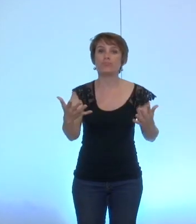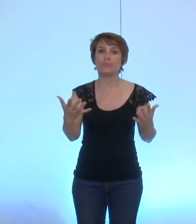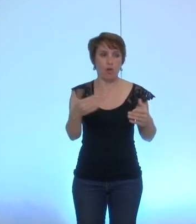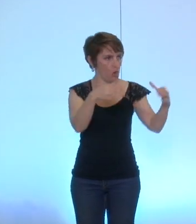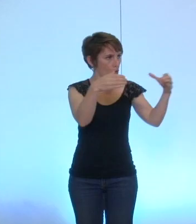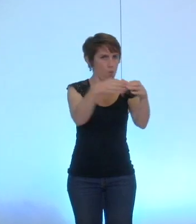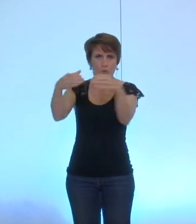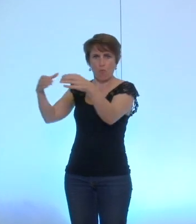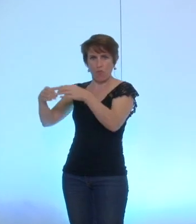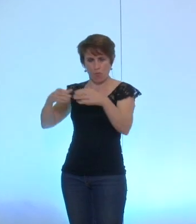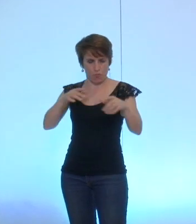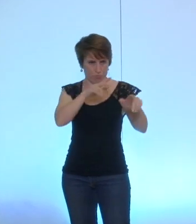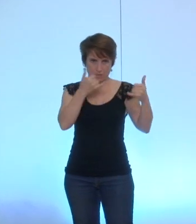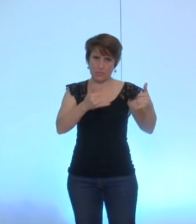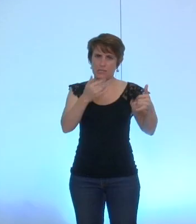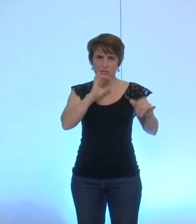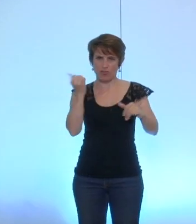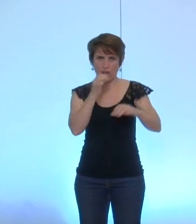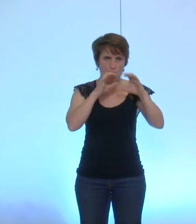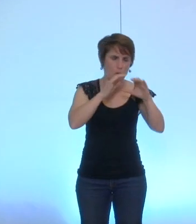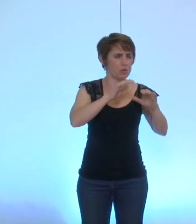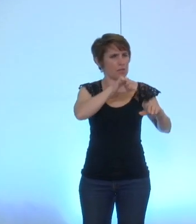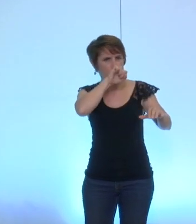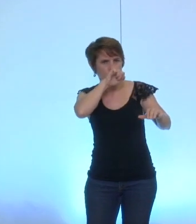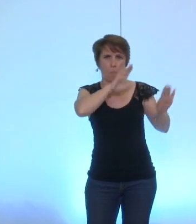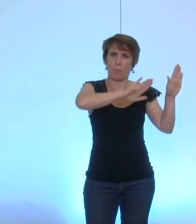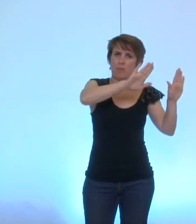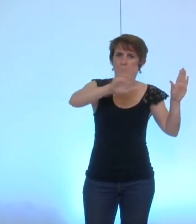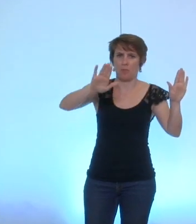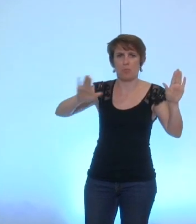communication qui est propre et M. Chamussy, si vous le permettez,